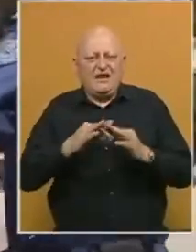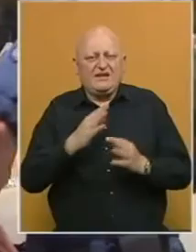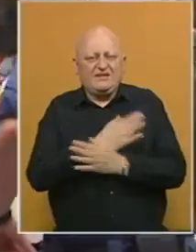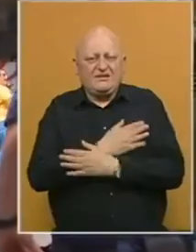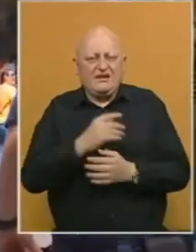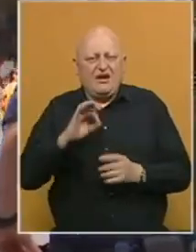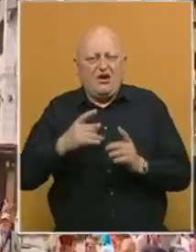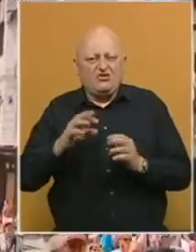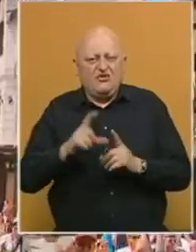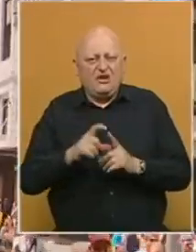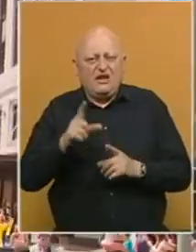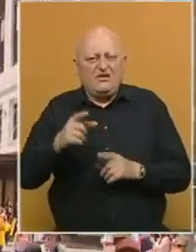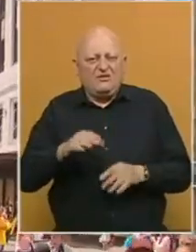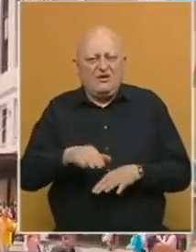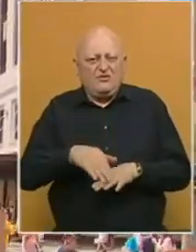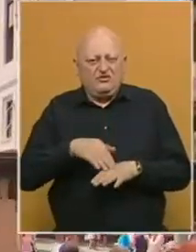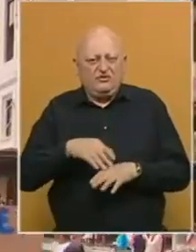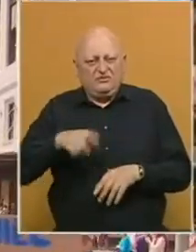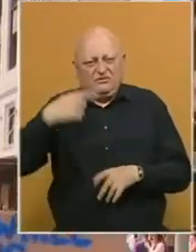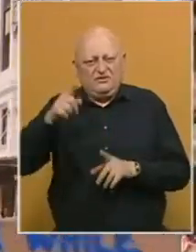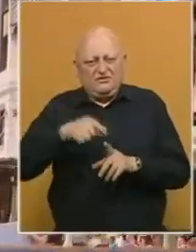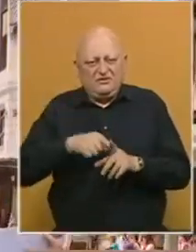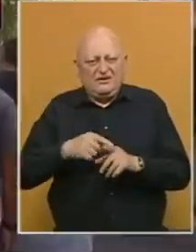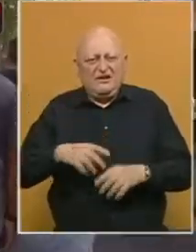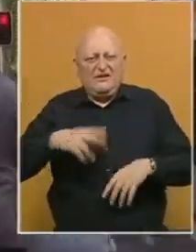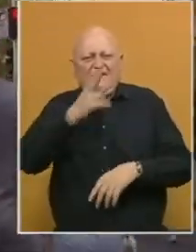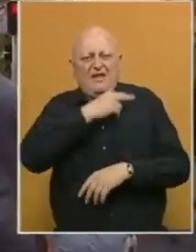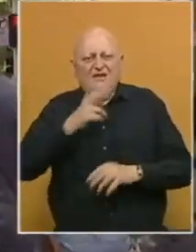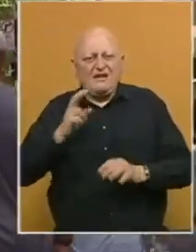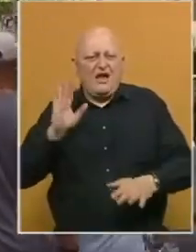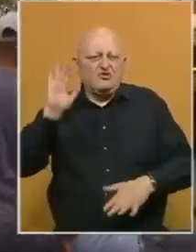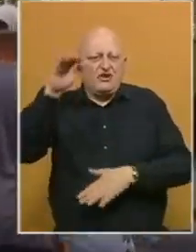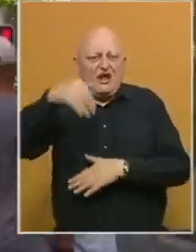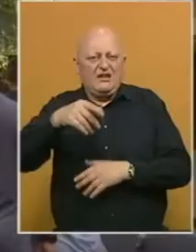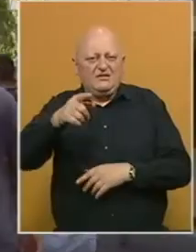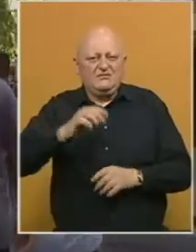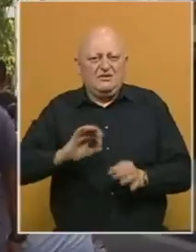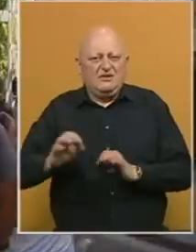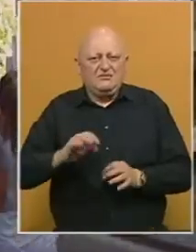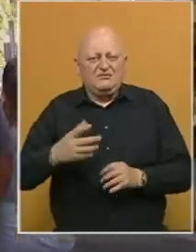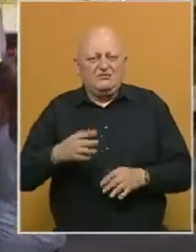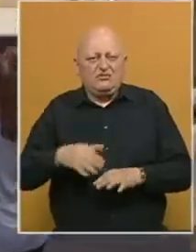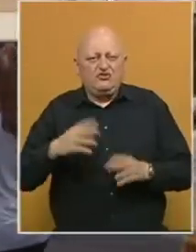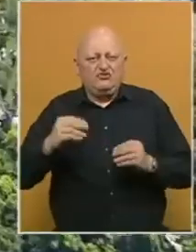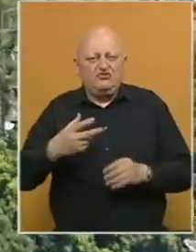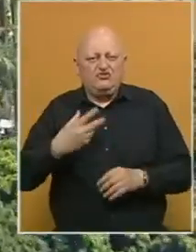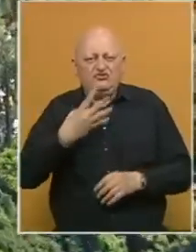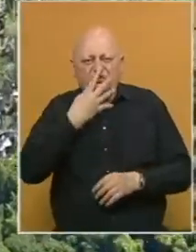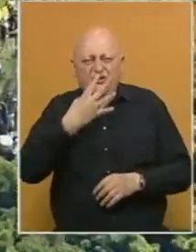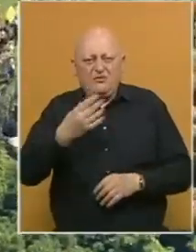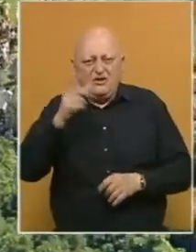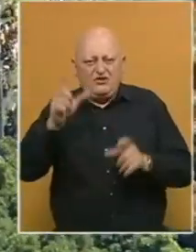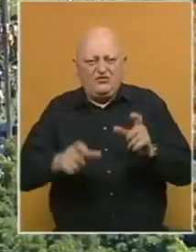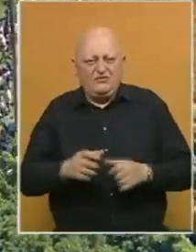vakcine AstraZeneca i Oxforda, a njihova primjena počinje sljedećeg mjeseca. Vlasti Australije planiraju da do početka marta vakcinišu 4